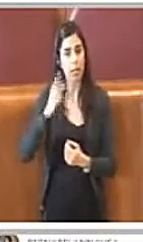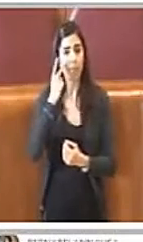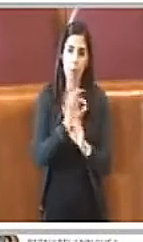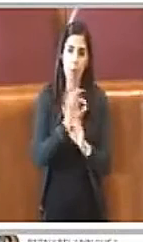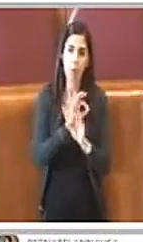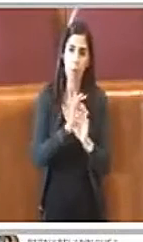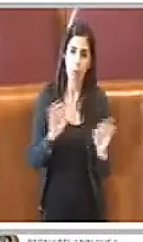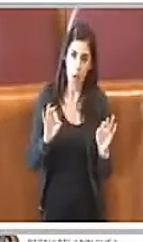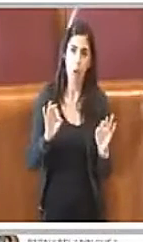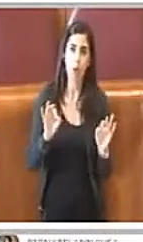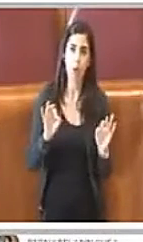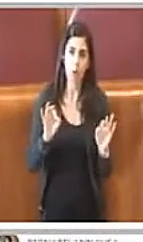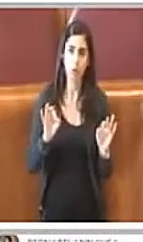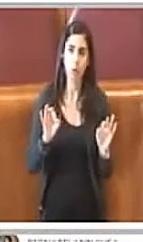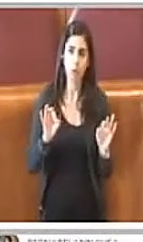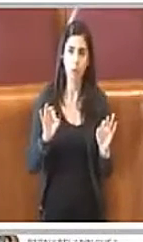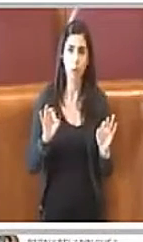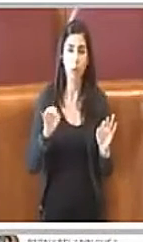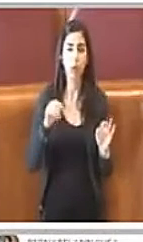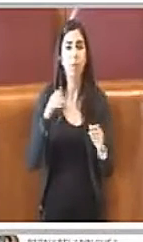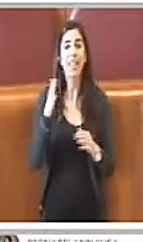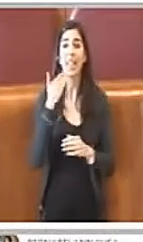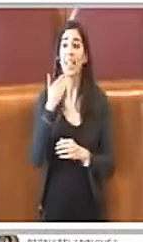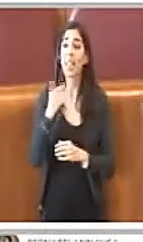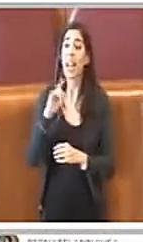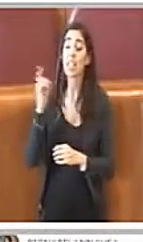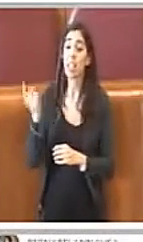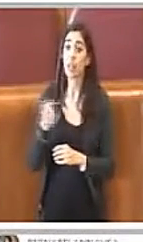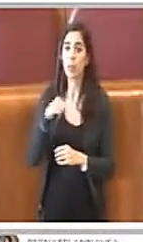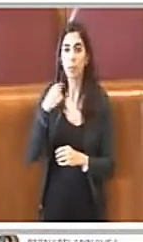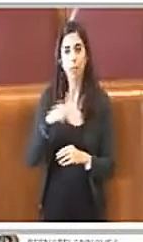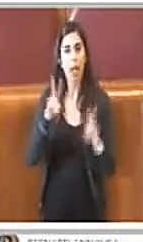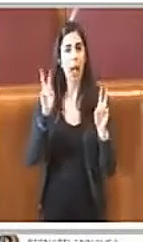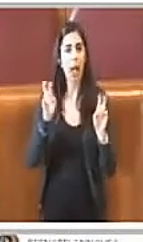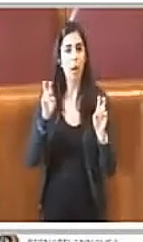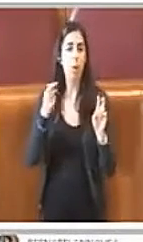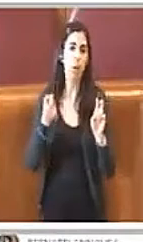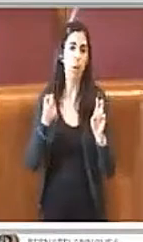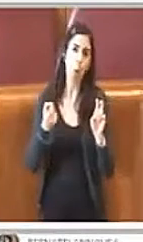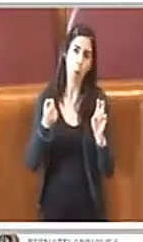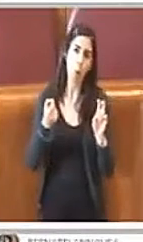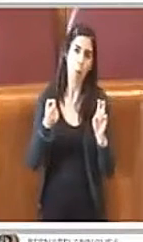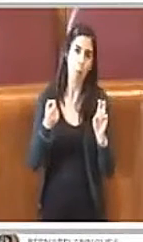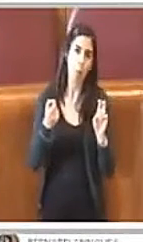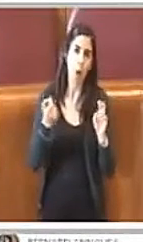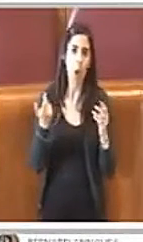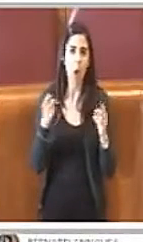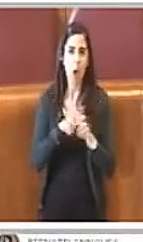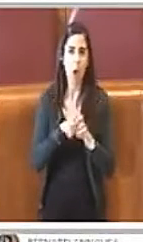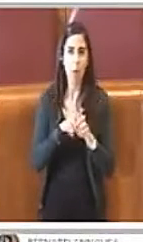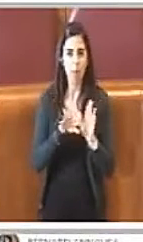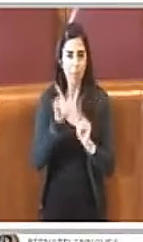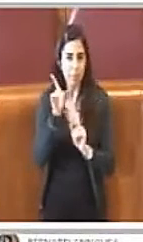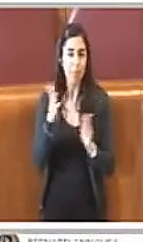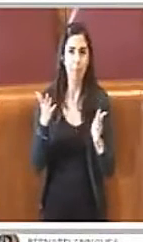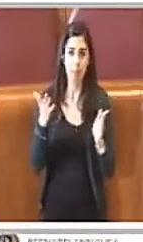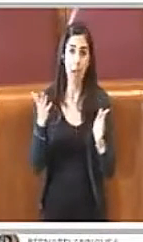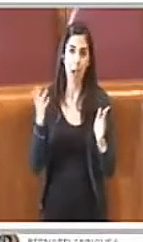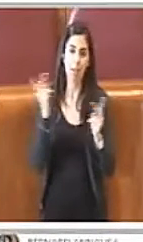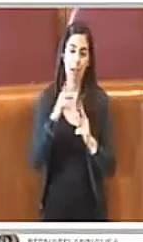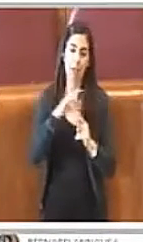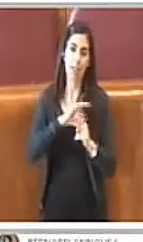Grazie a tutti, è un tema un po' fuori dal coro, però è molto universale, grazie. Roma Capitale,